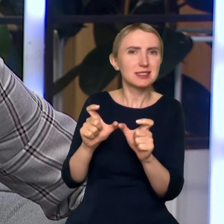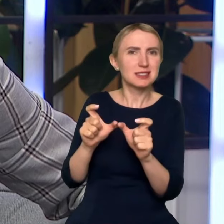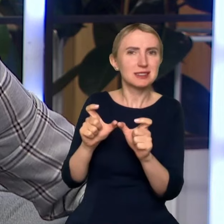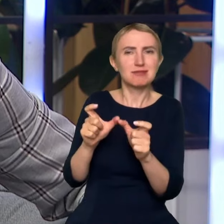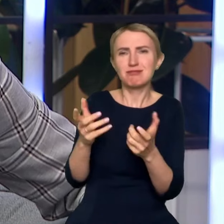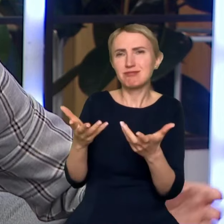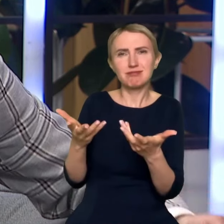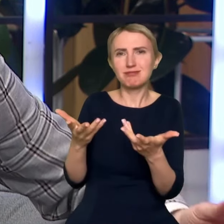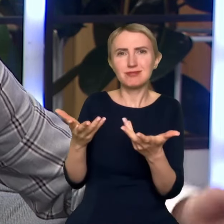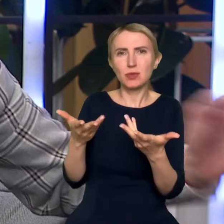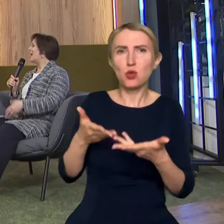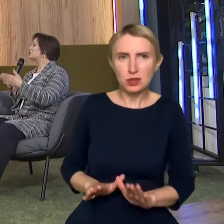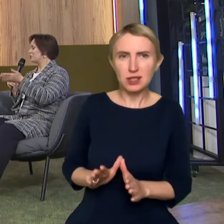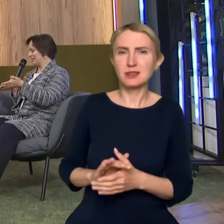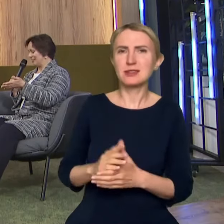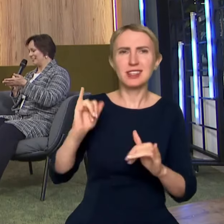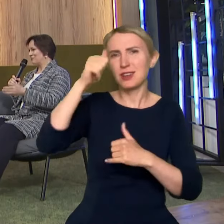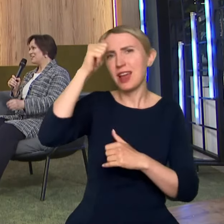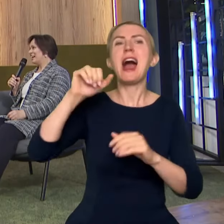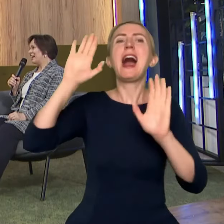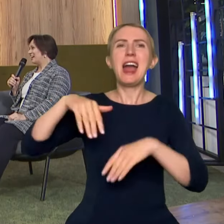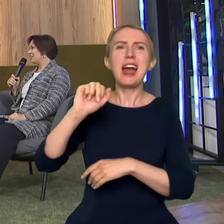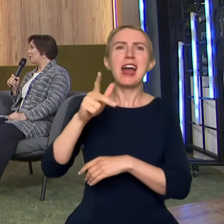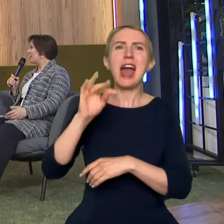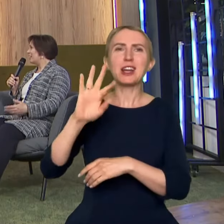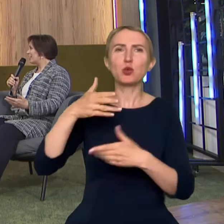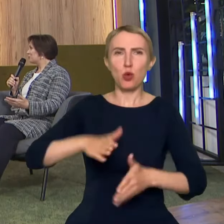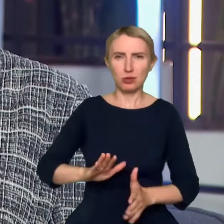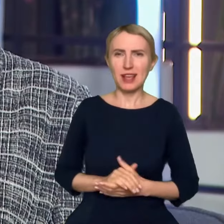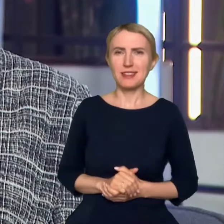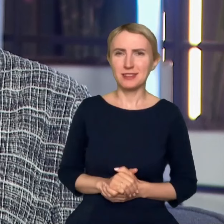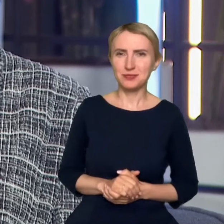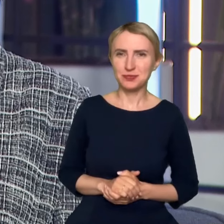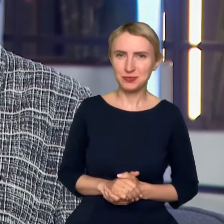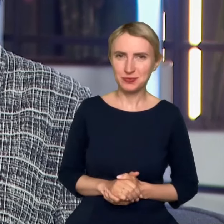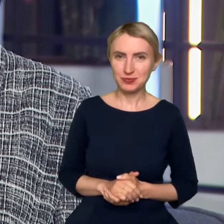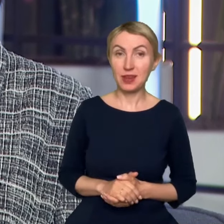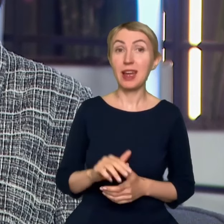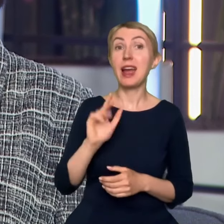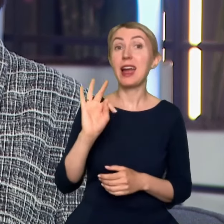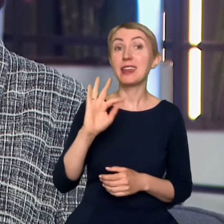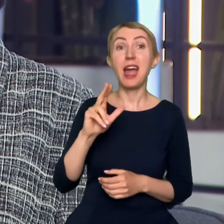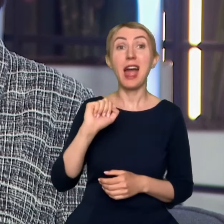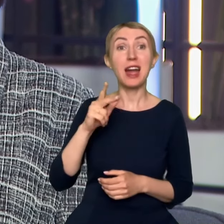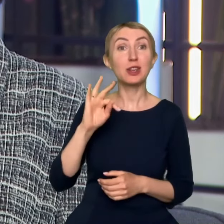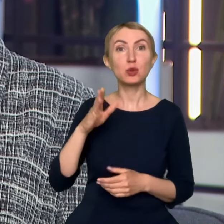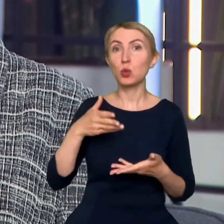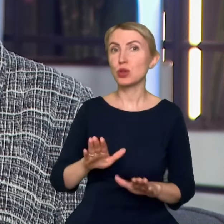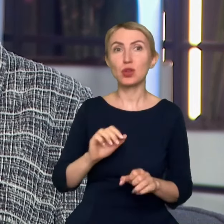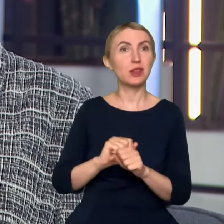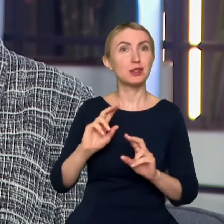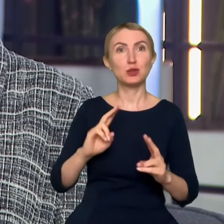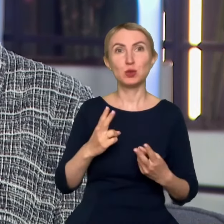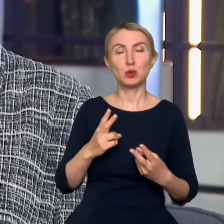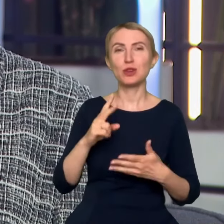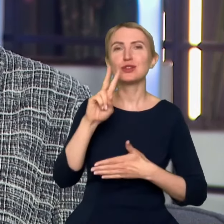Certyfikat, jak to się nazywa? Akt urodzenia. Akt urodzenia, tak. No, jej akt urodzenia nie jest źródłem, do którego czytelnicy